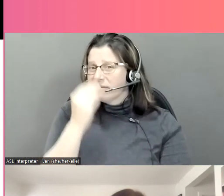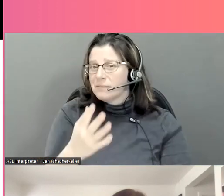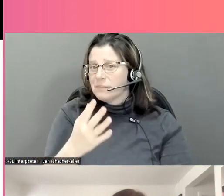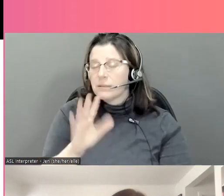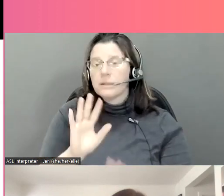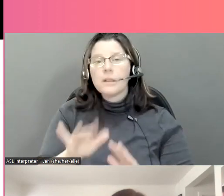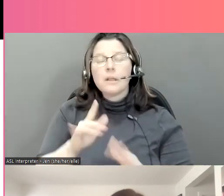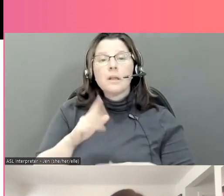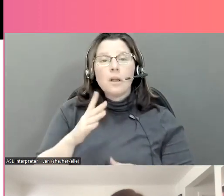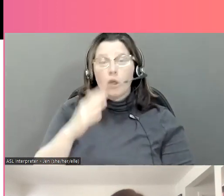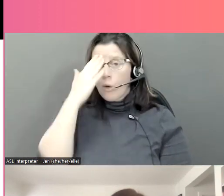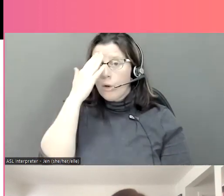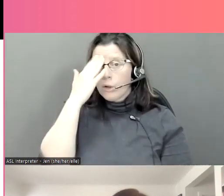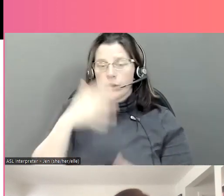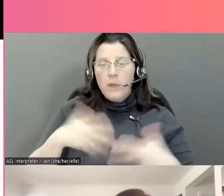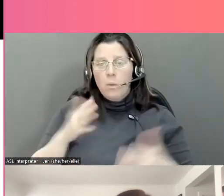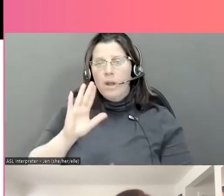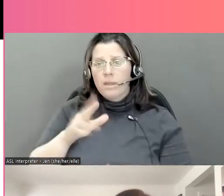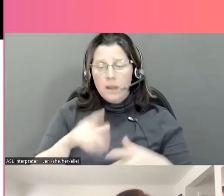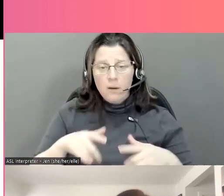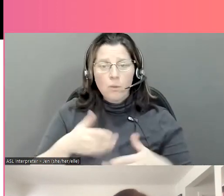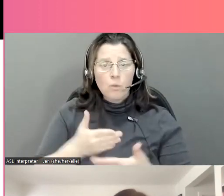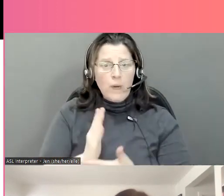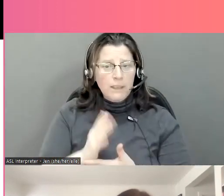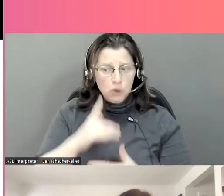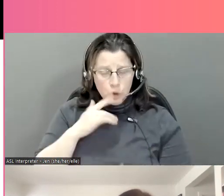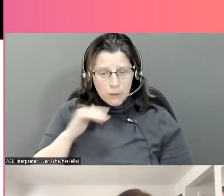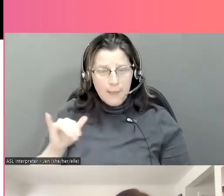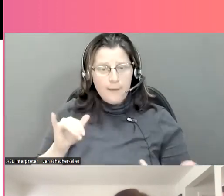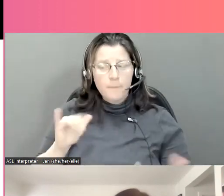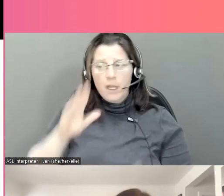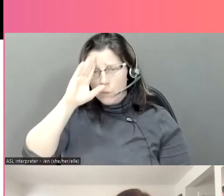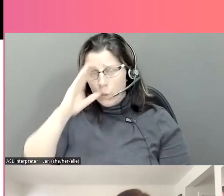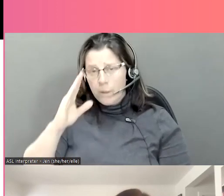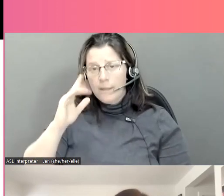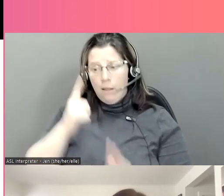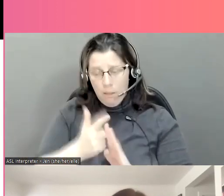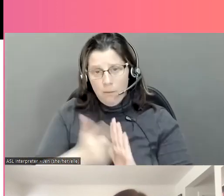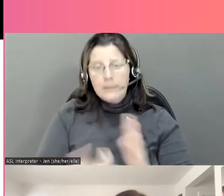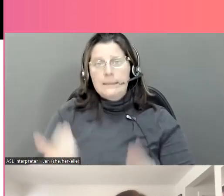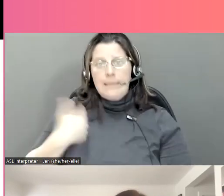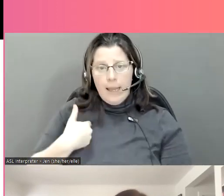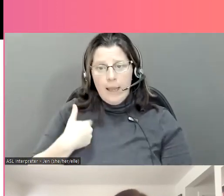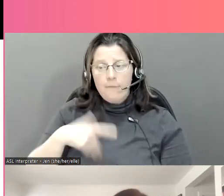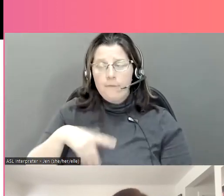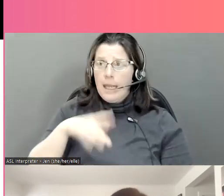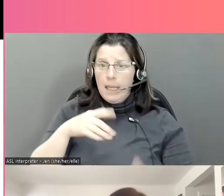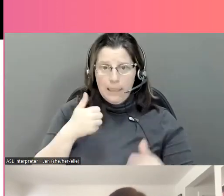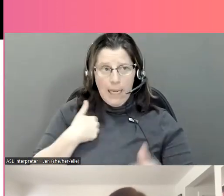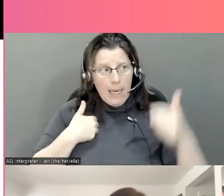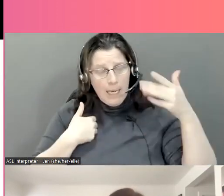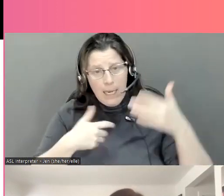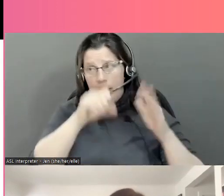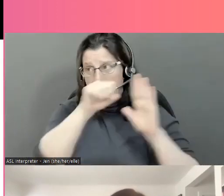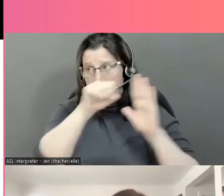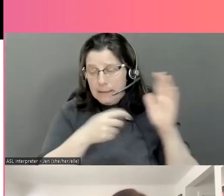la connaissance de leurs droits et des lois existantes, où l'État canadien a